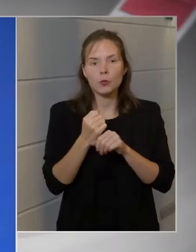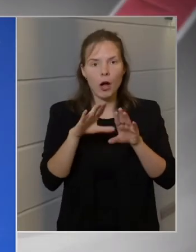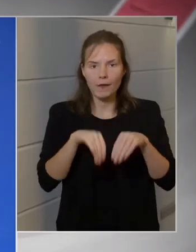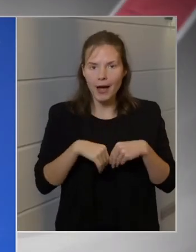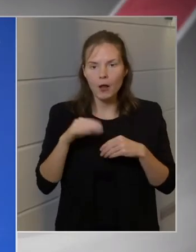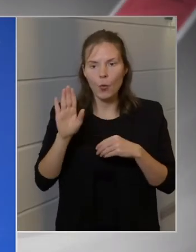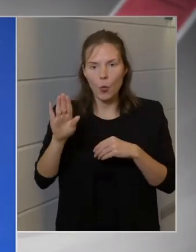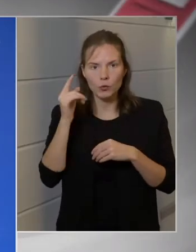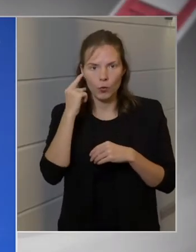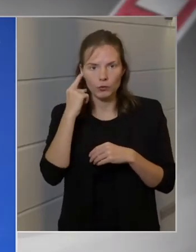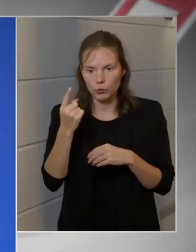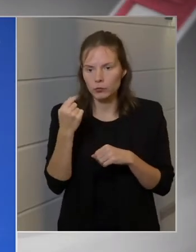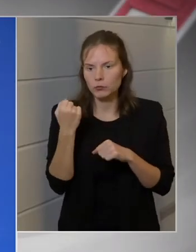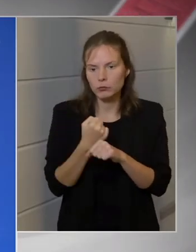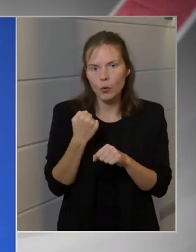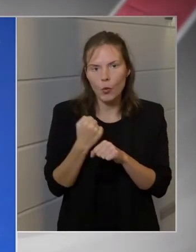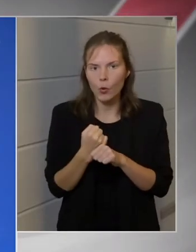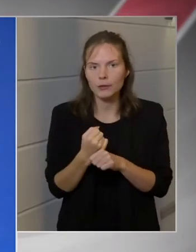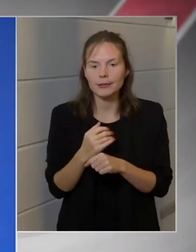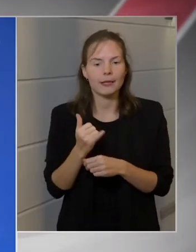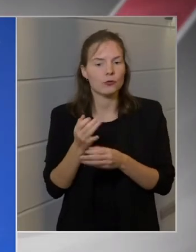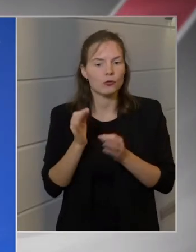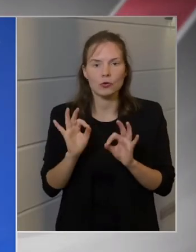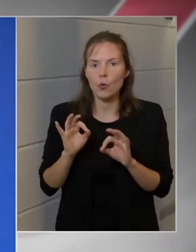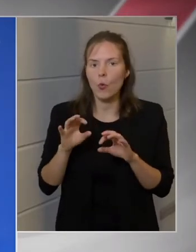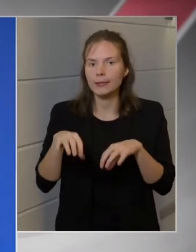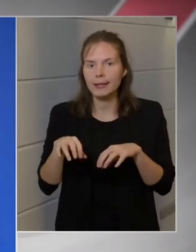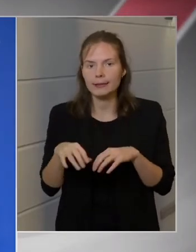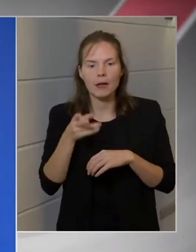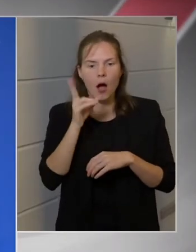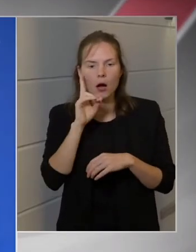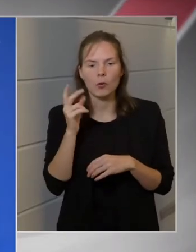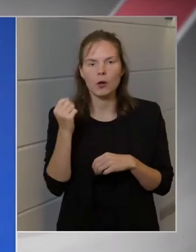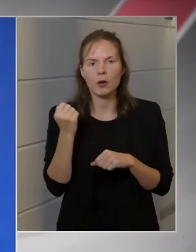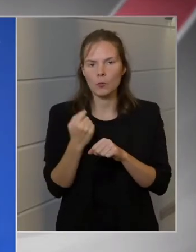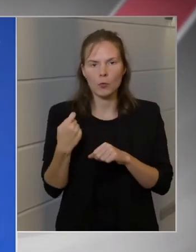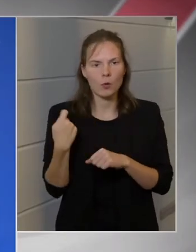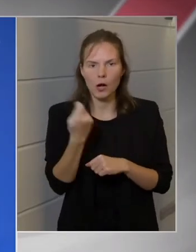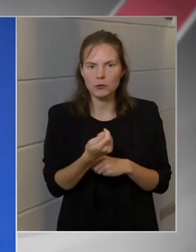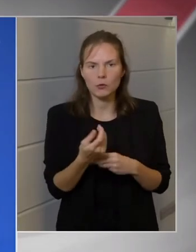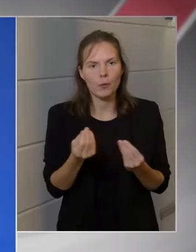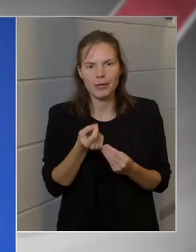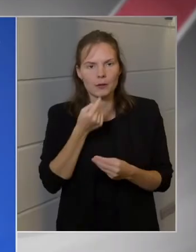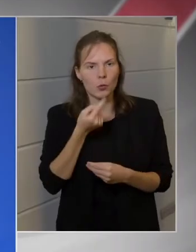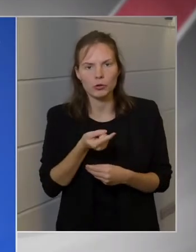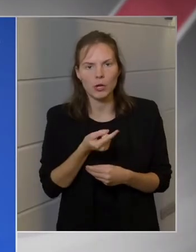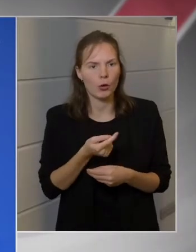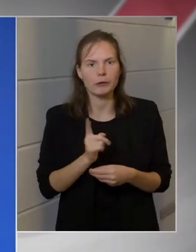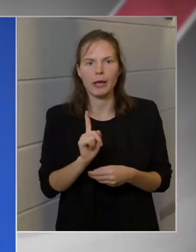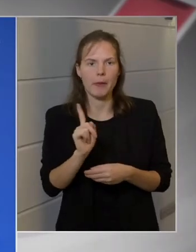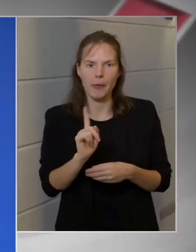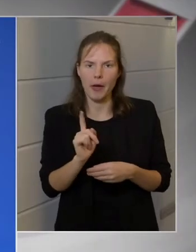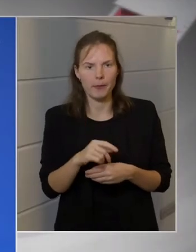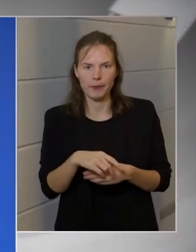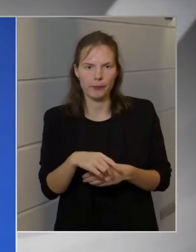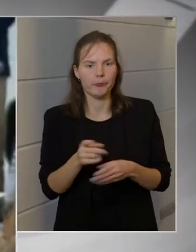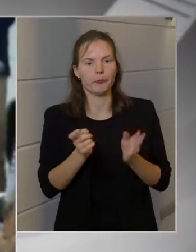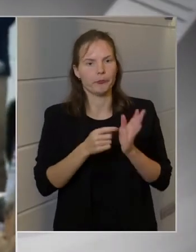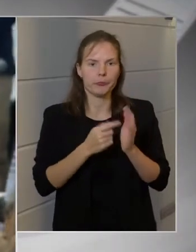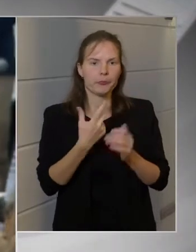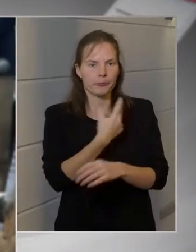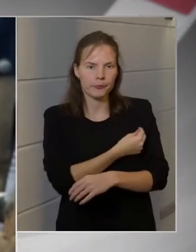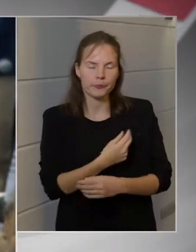otthon el tudja végezni a munkáját, és ezt jól teszi, akkor ugyanegy munkáltató miért mondaná azt, hogy nem mindenképpen oltasd be magad.